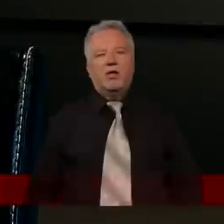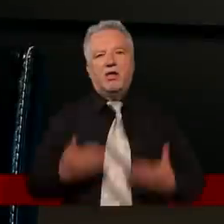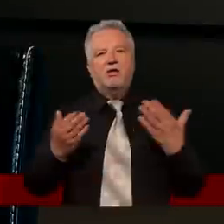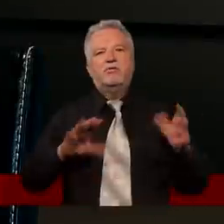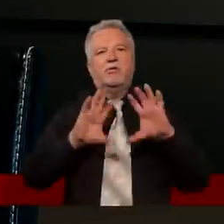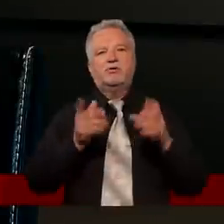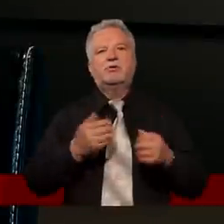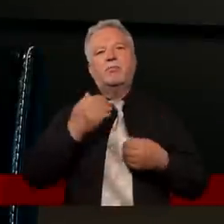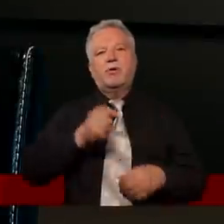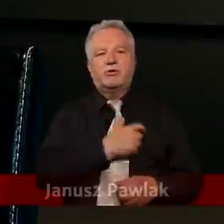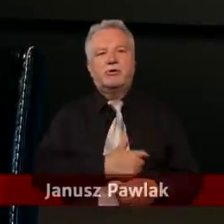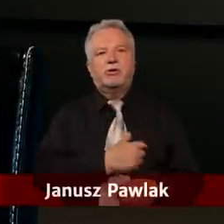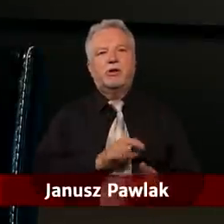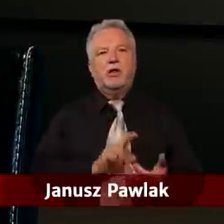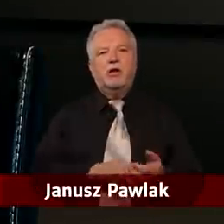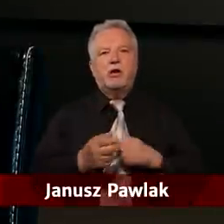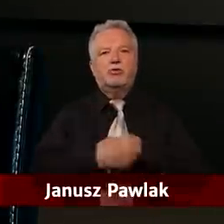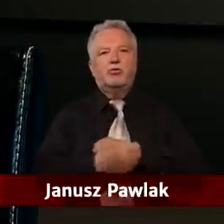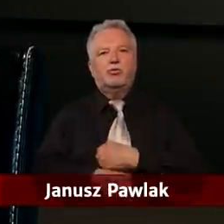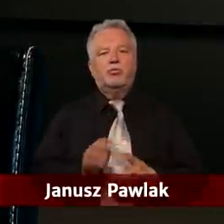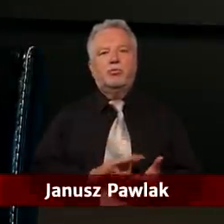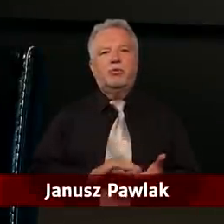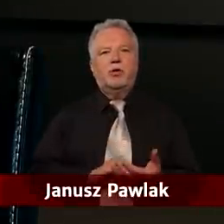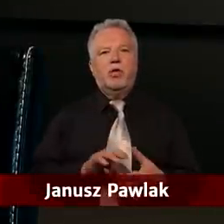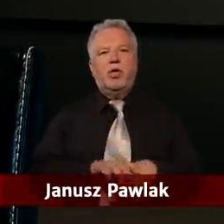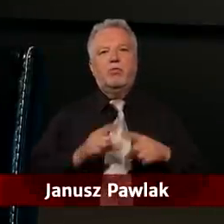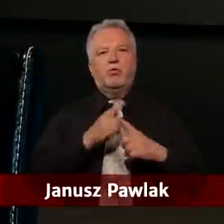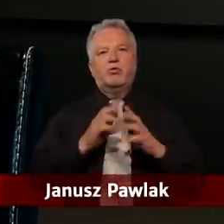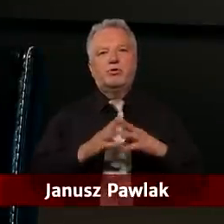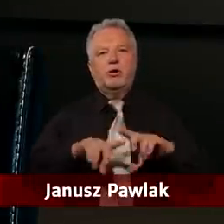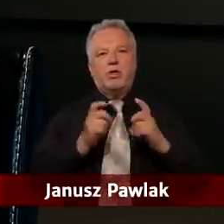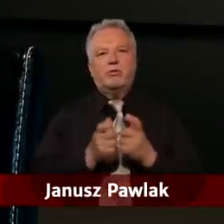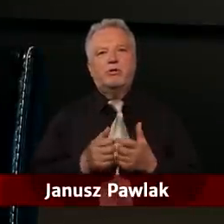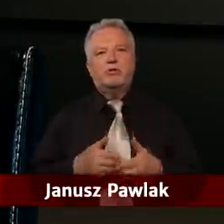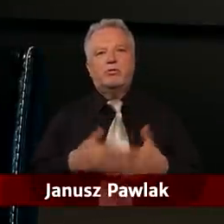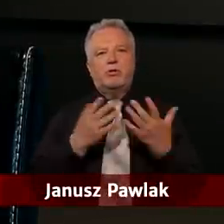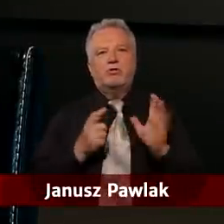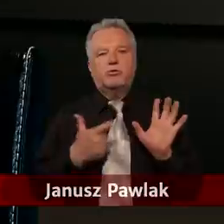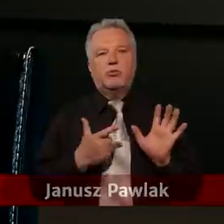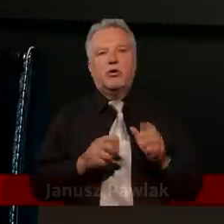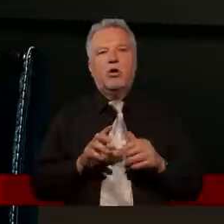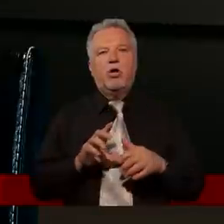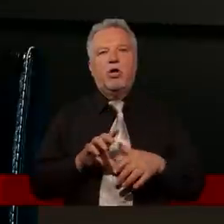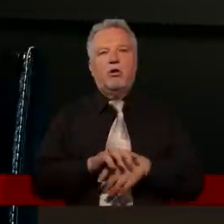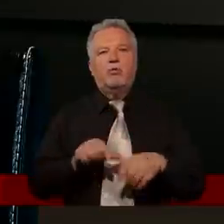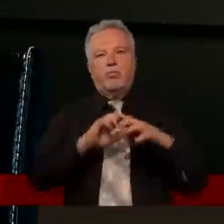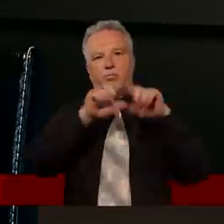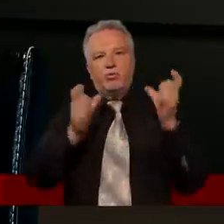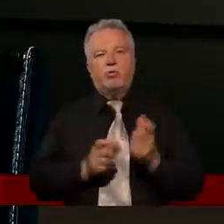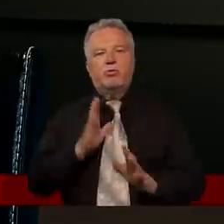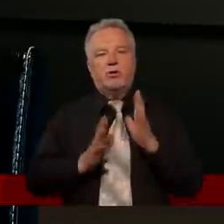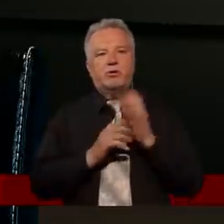Witam wszystkich bardzo serdecznie na Studium Biblii w Kościele Adwentystów Dnia Siódmego w Podkowie Leśnej.